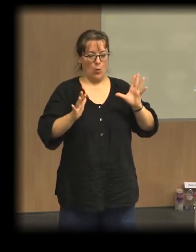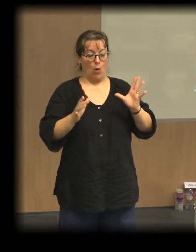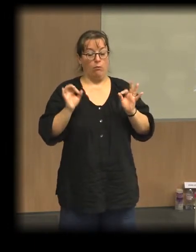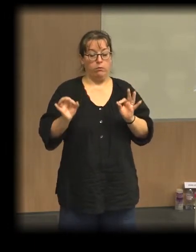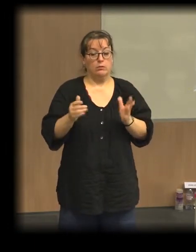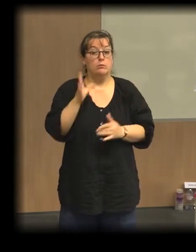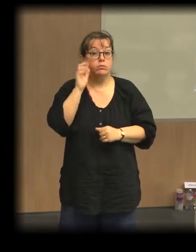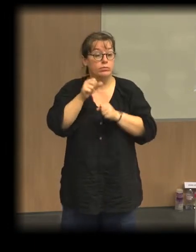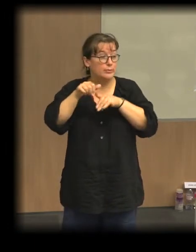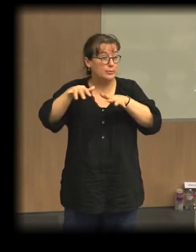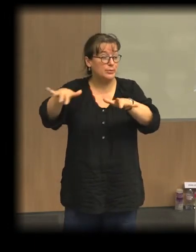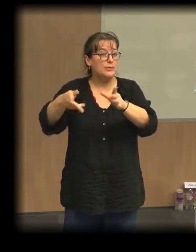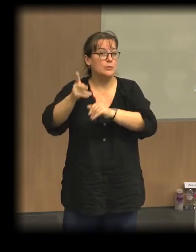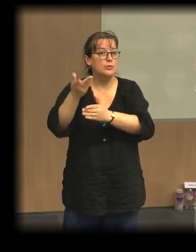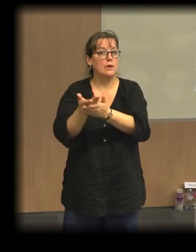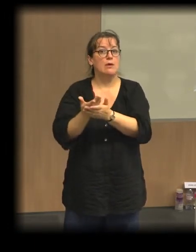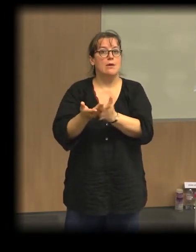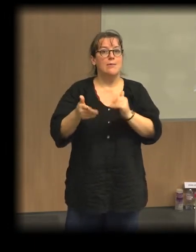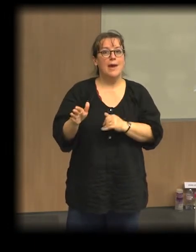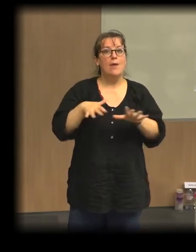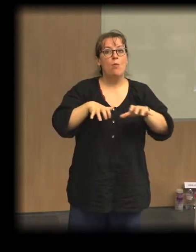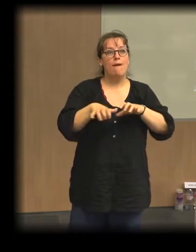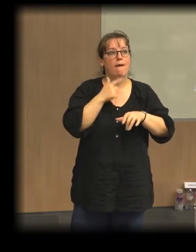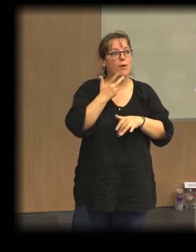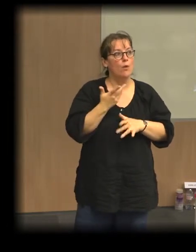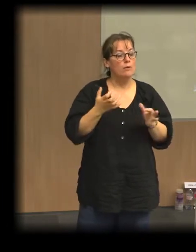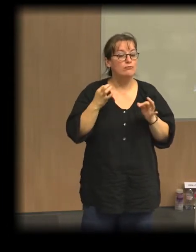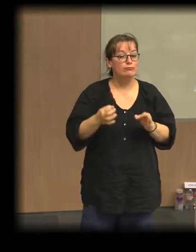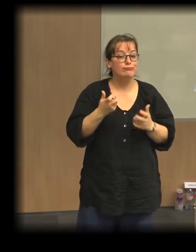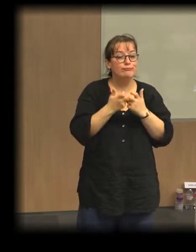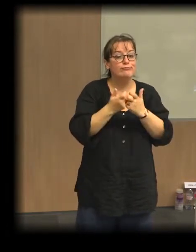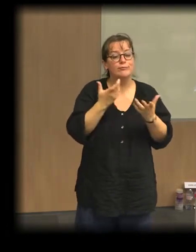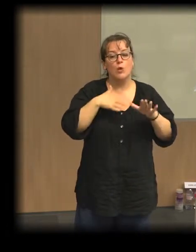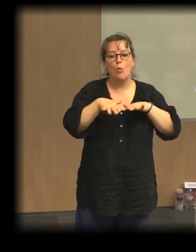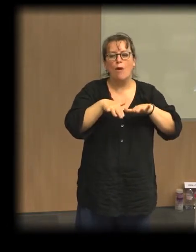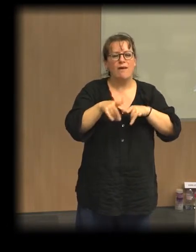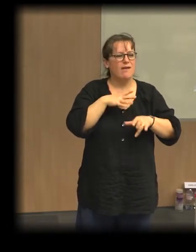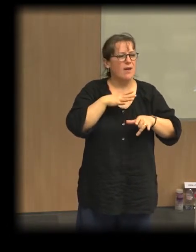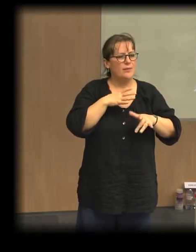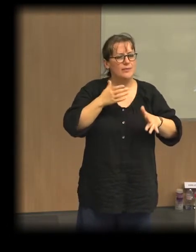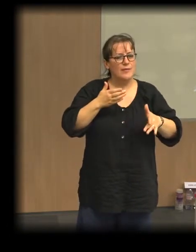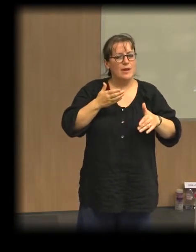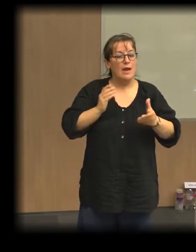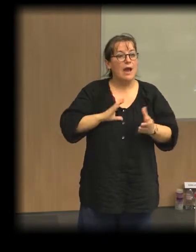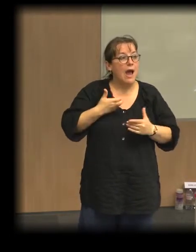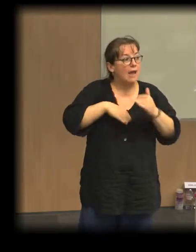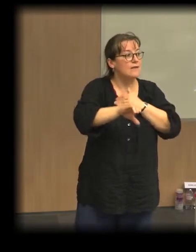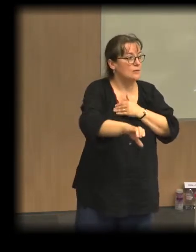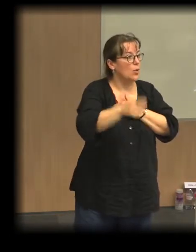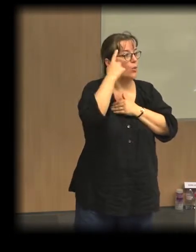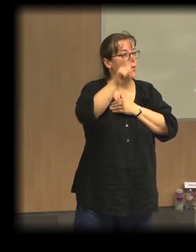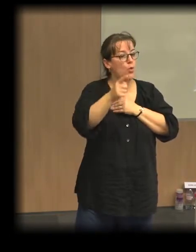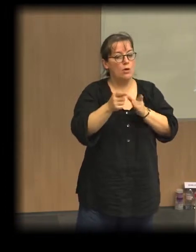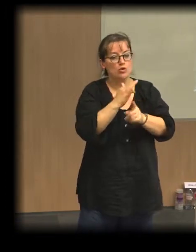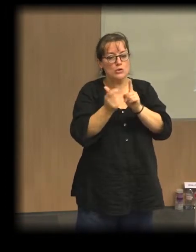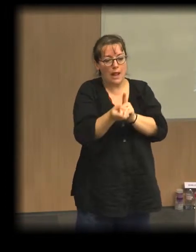par exemple des investissements à impact social où on essaye de voir comment est-ce que des financeurs